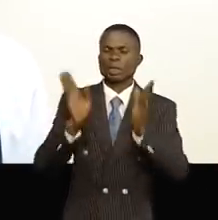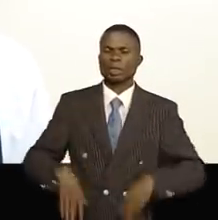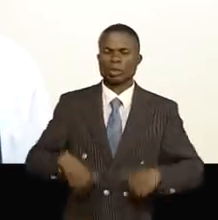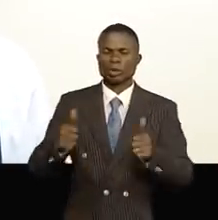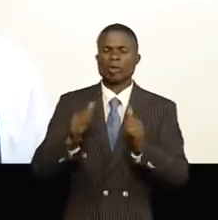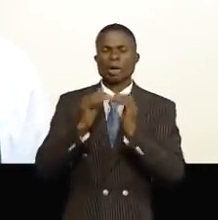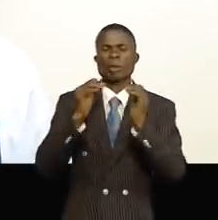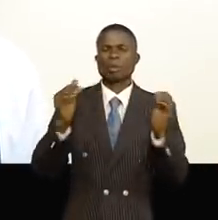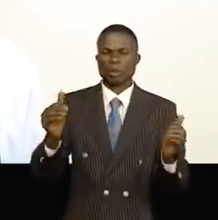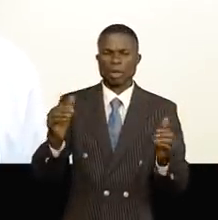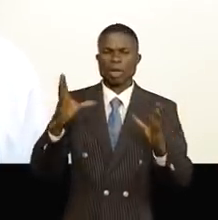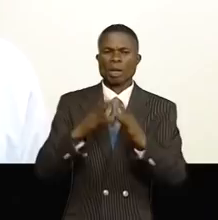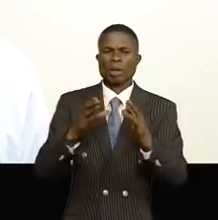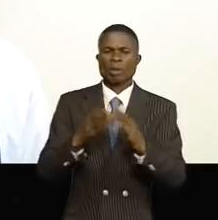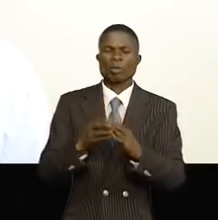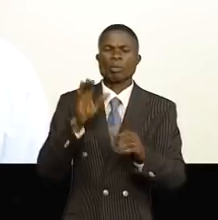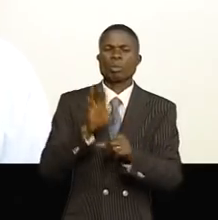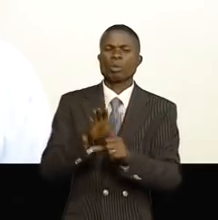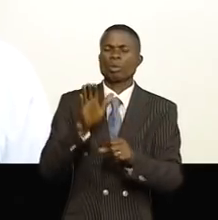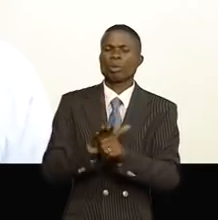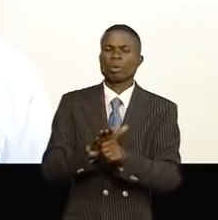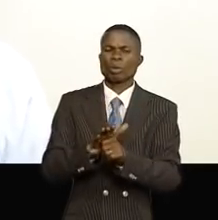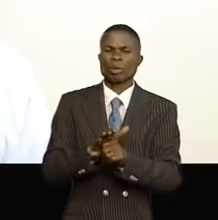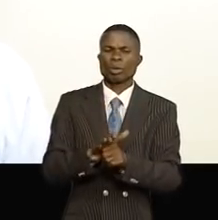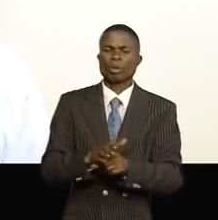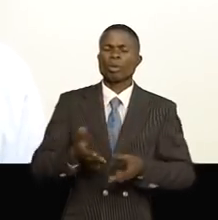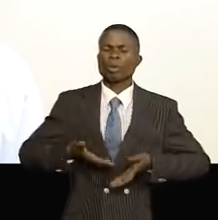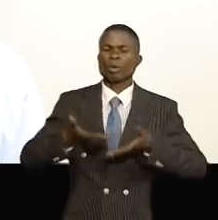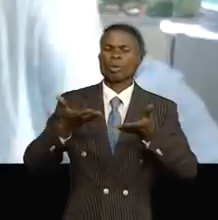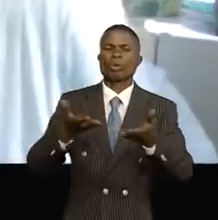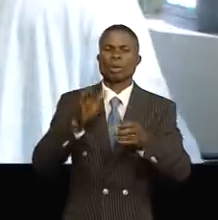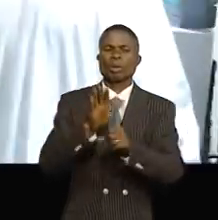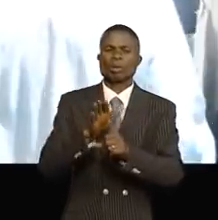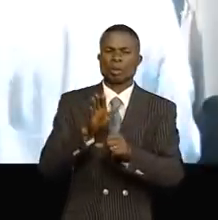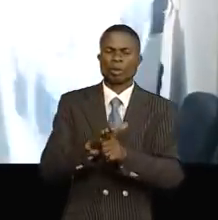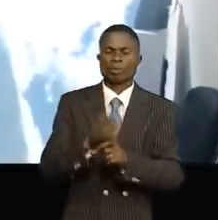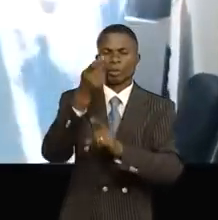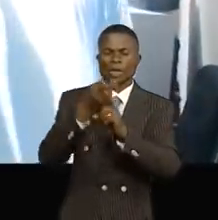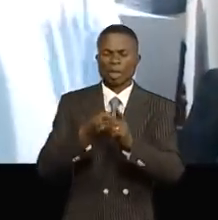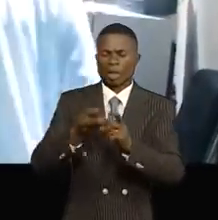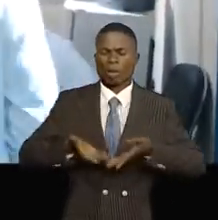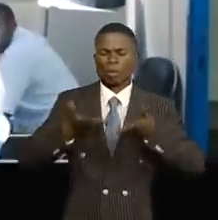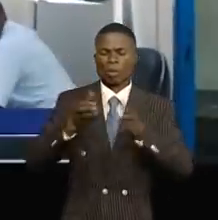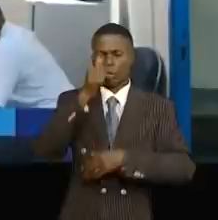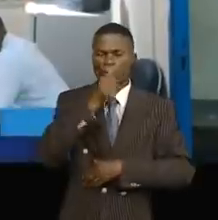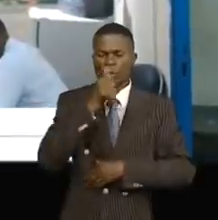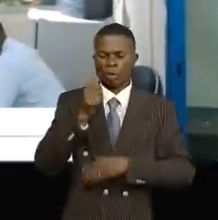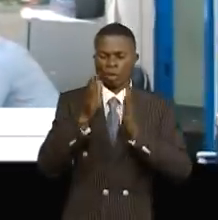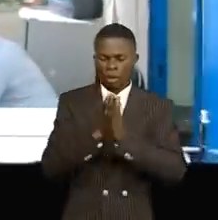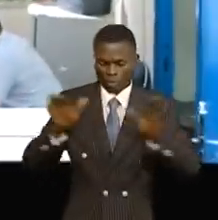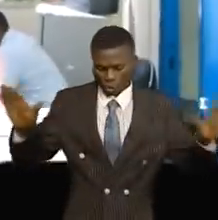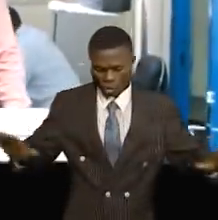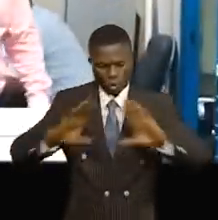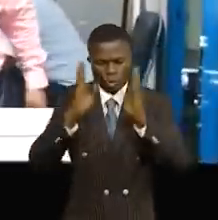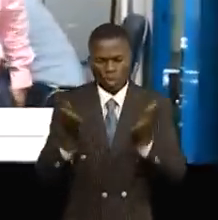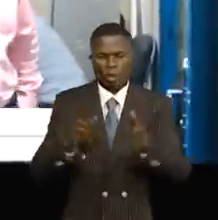aisément avec beaucoup d'abondance aussi. Le mois sacré du ramadan est un moment pour la communauté